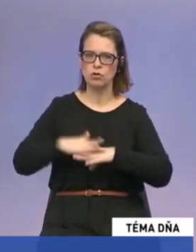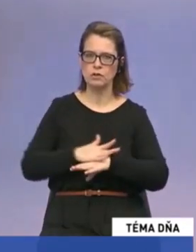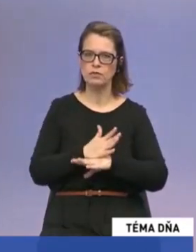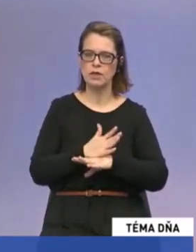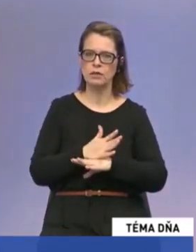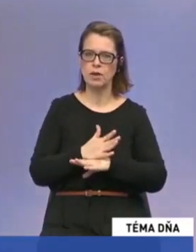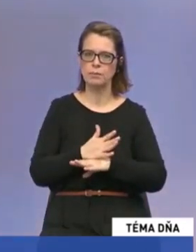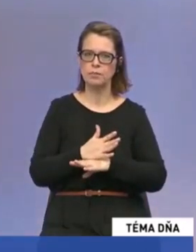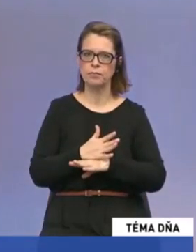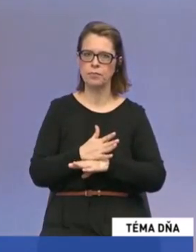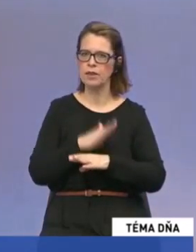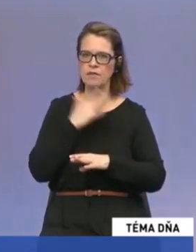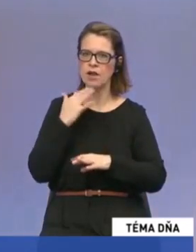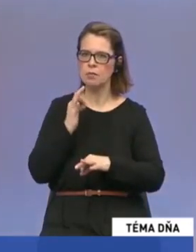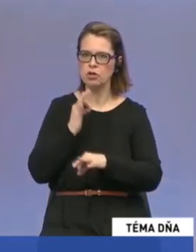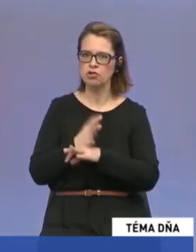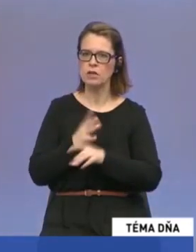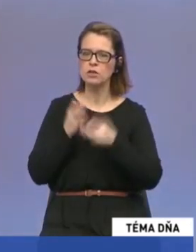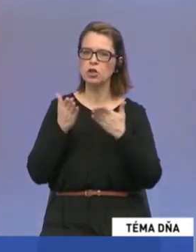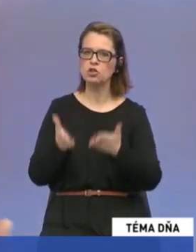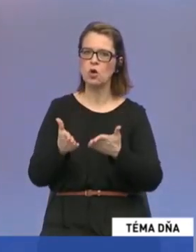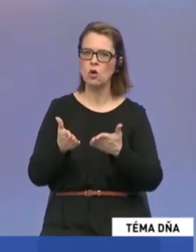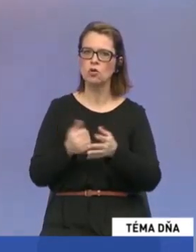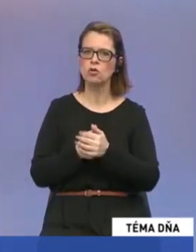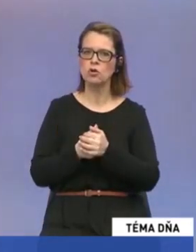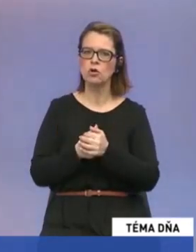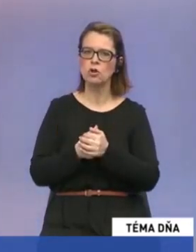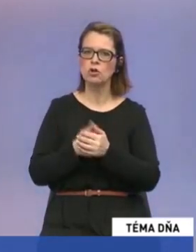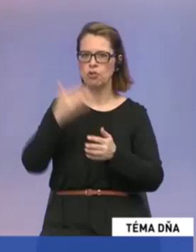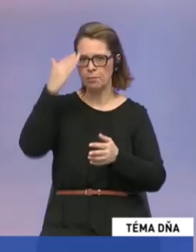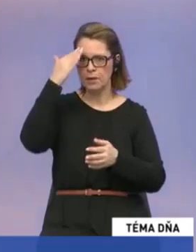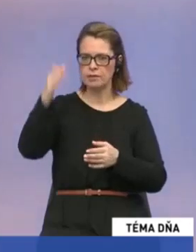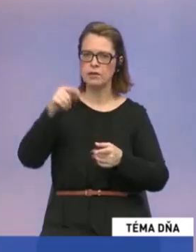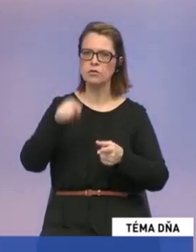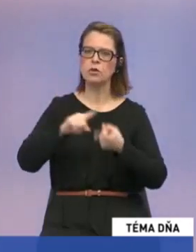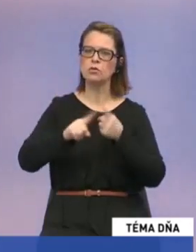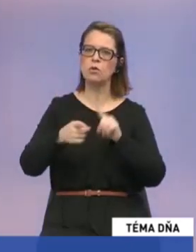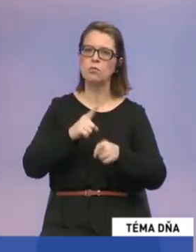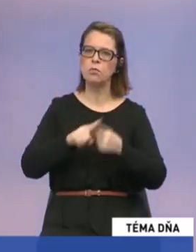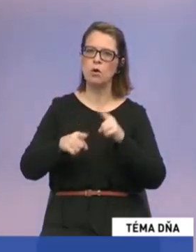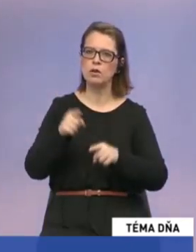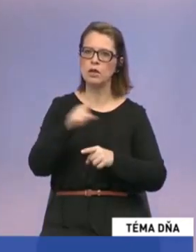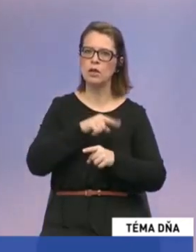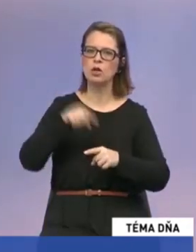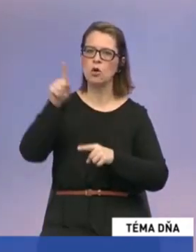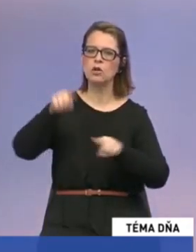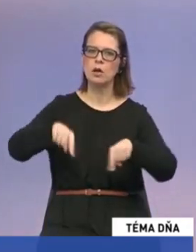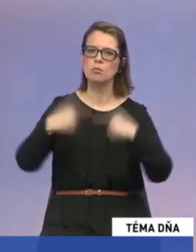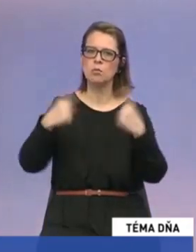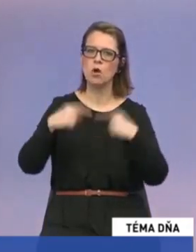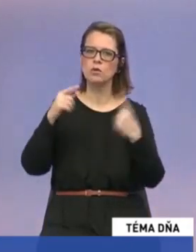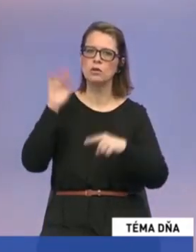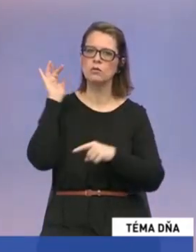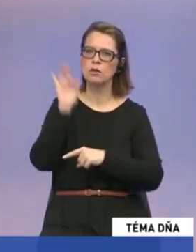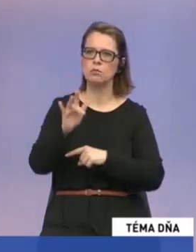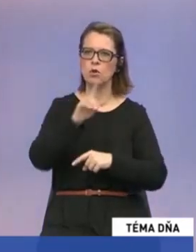mne veľmi šťastne to, že chodia predstaviteľia tohto politického spektra protestovať proti ostatným.